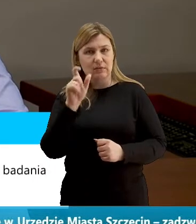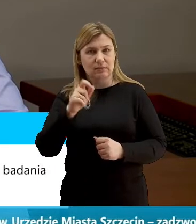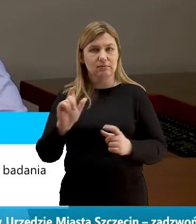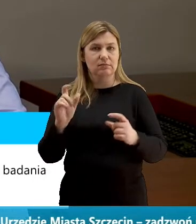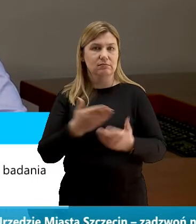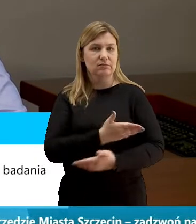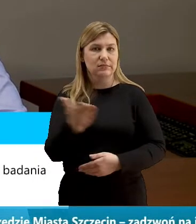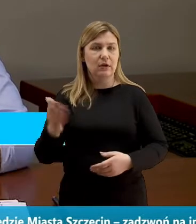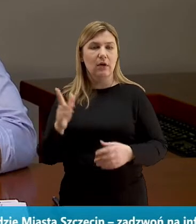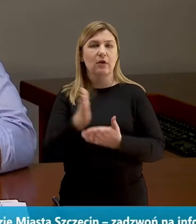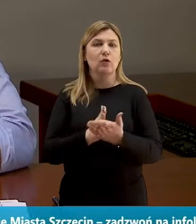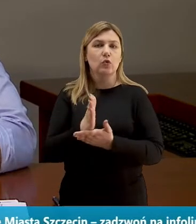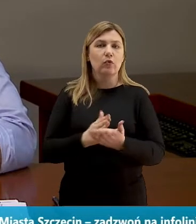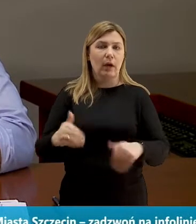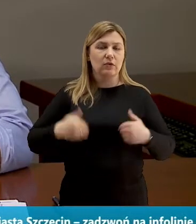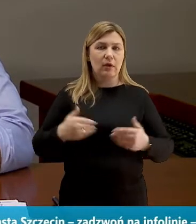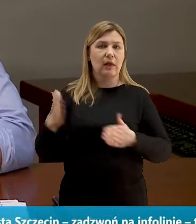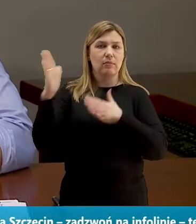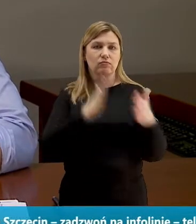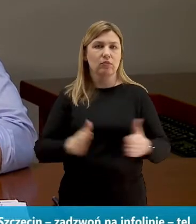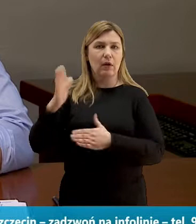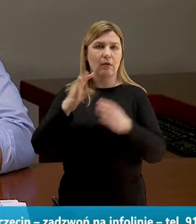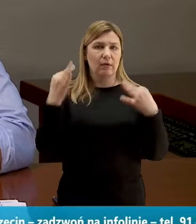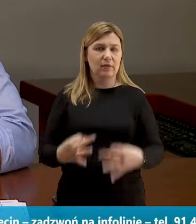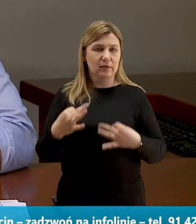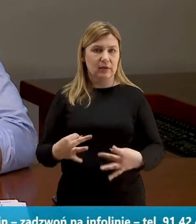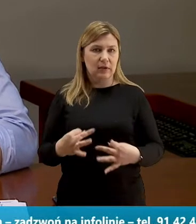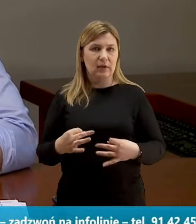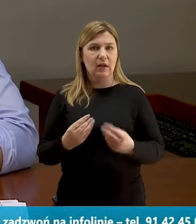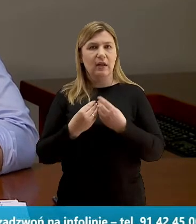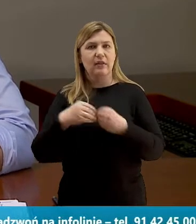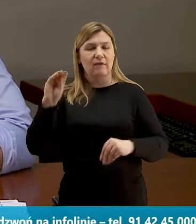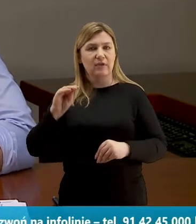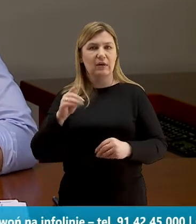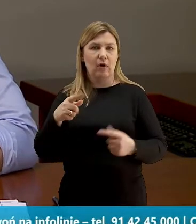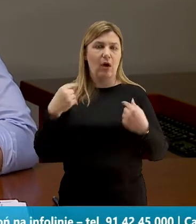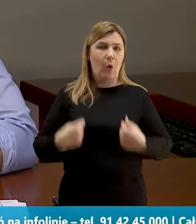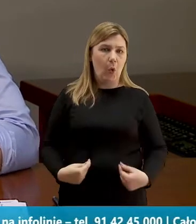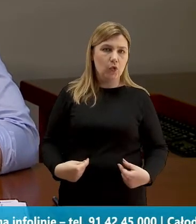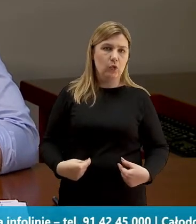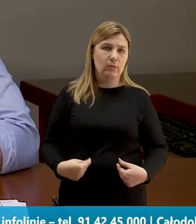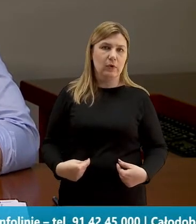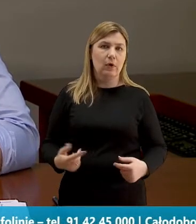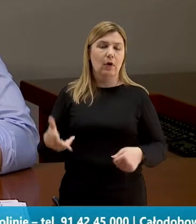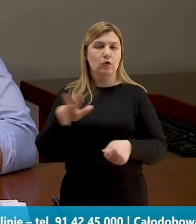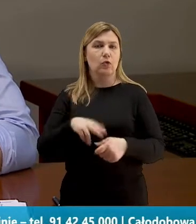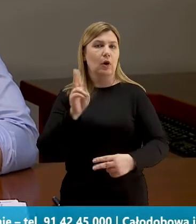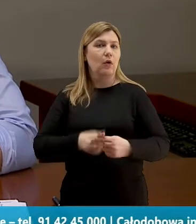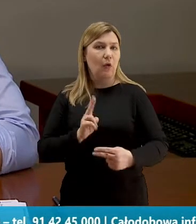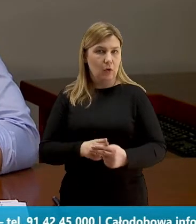służby zdrowia skierowane są na przygotowanie w tej chwili na większą falę osób, które są chore i